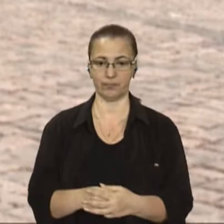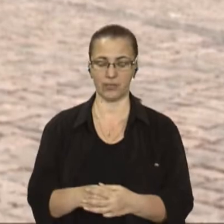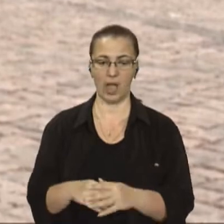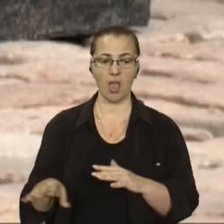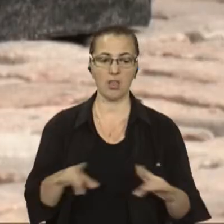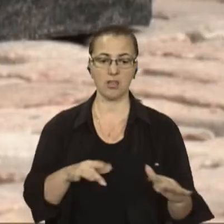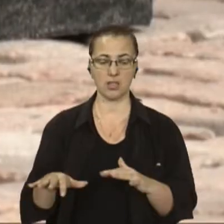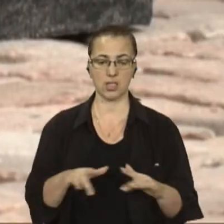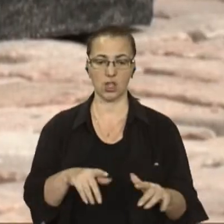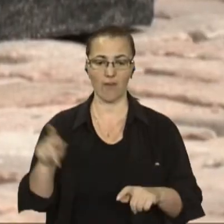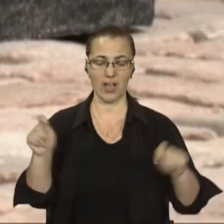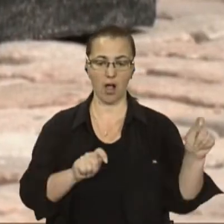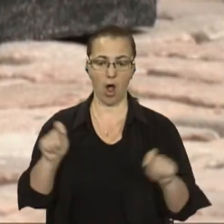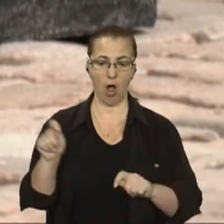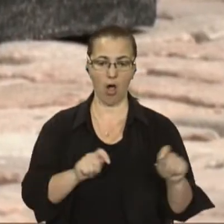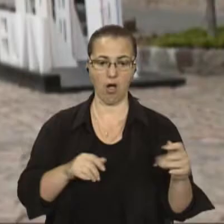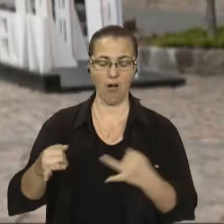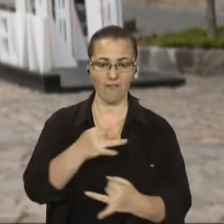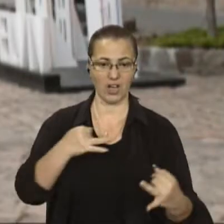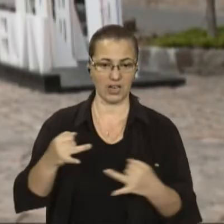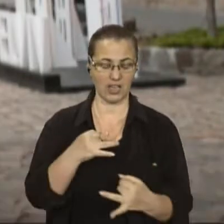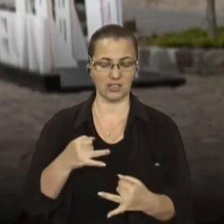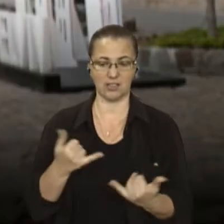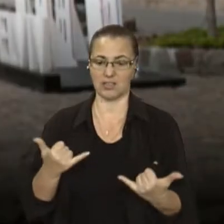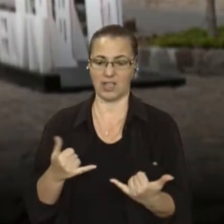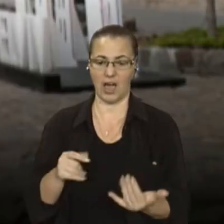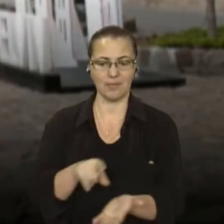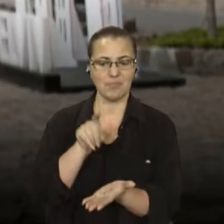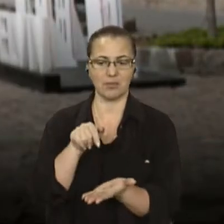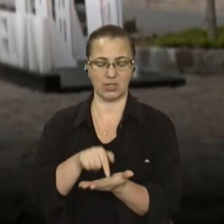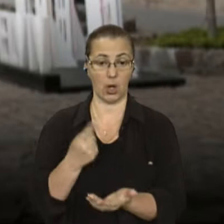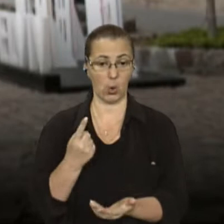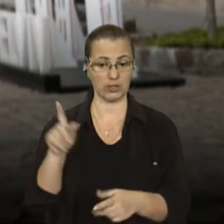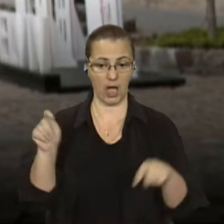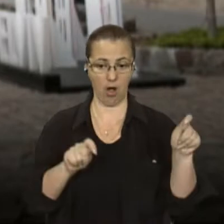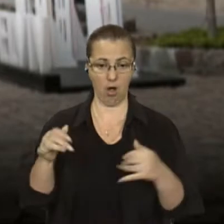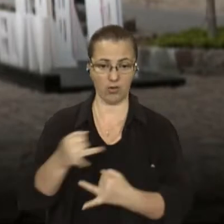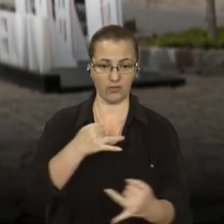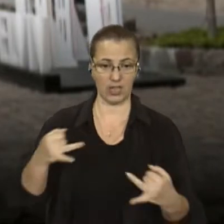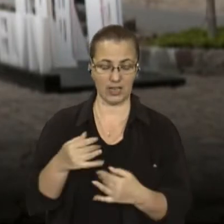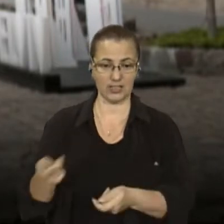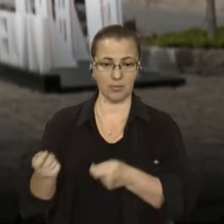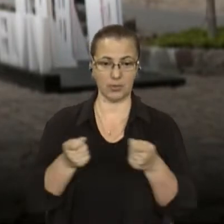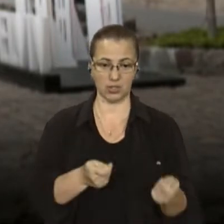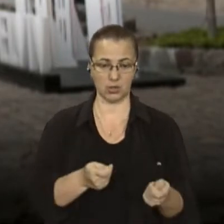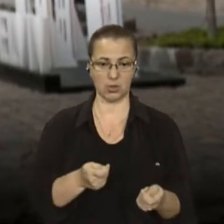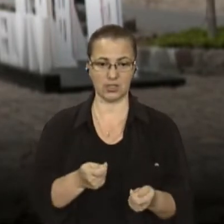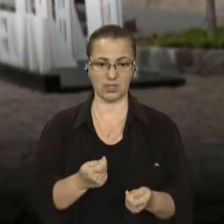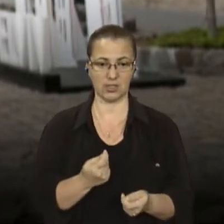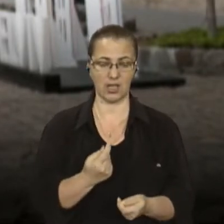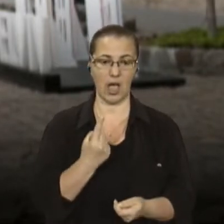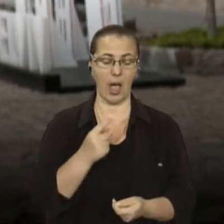планували проводити, вони зараз під знаком питання. Конференція одна в середньому приносить близько 5 млн грн для малого і середнього бізнесу.